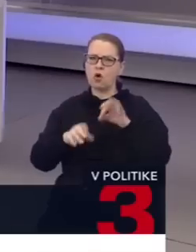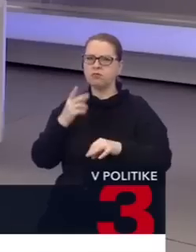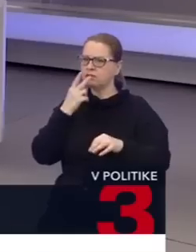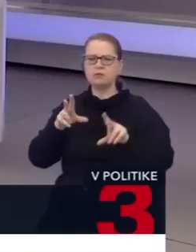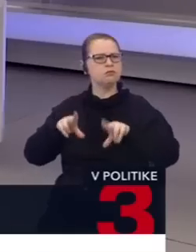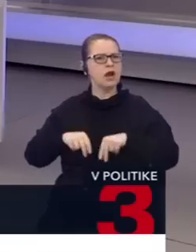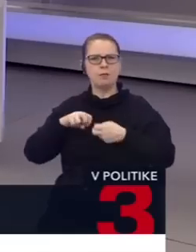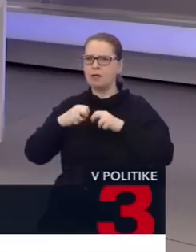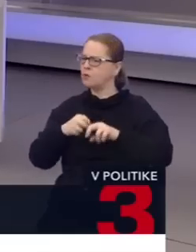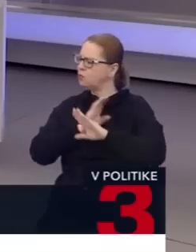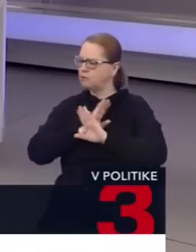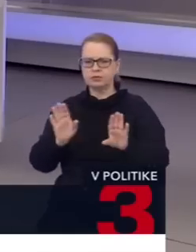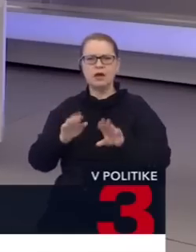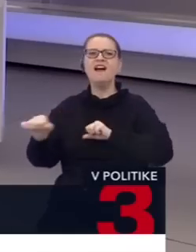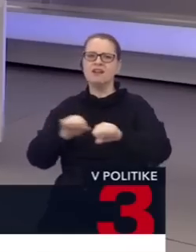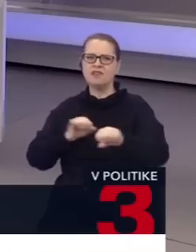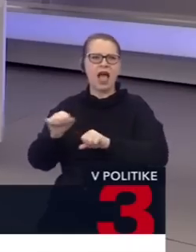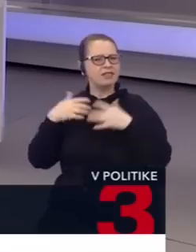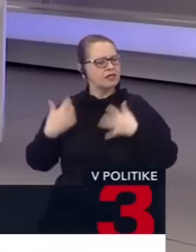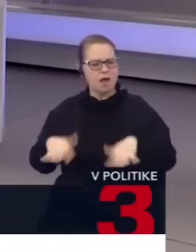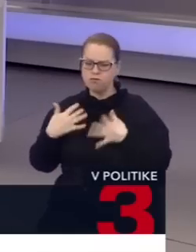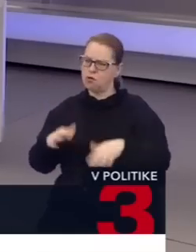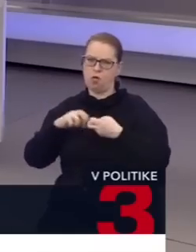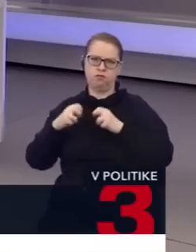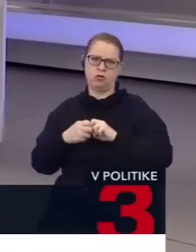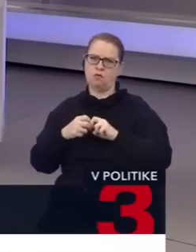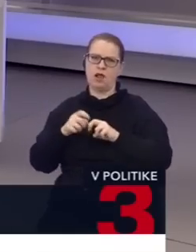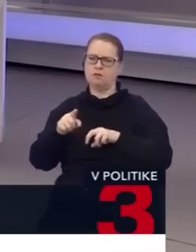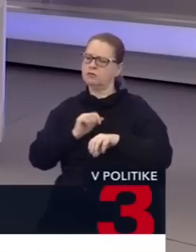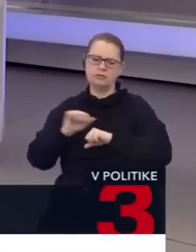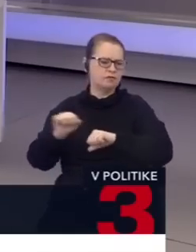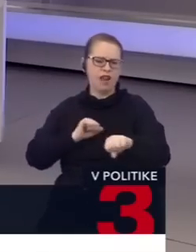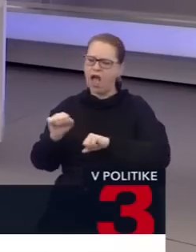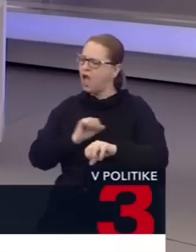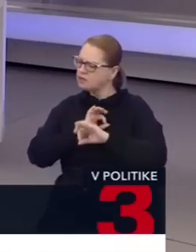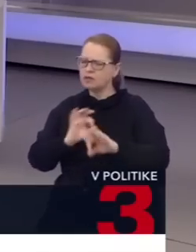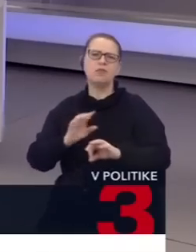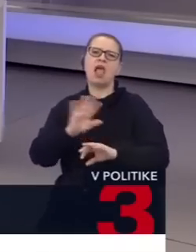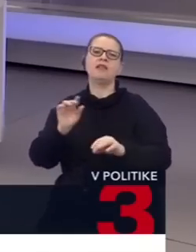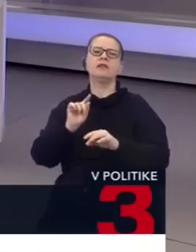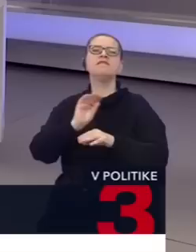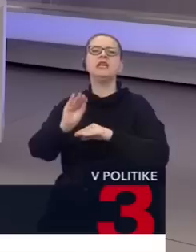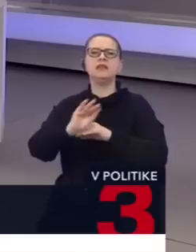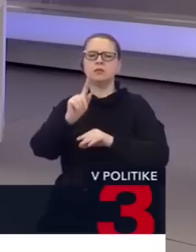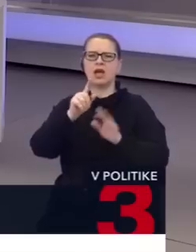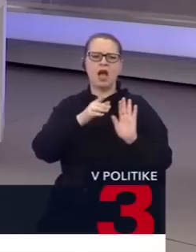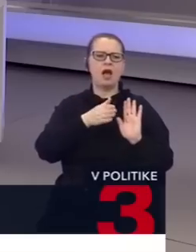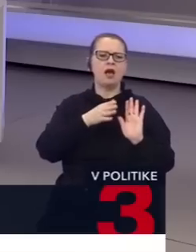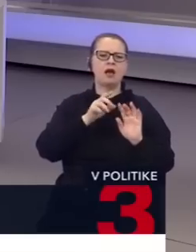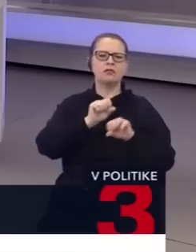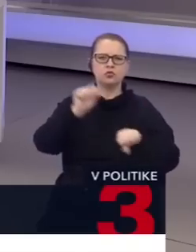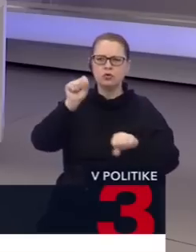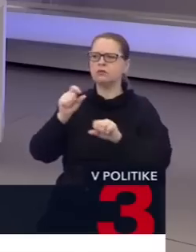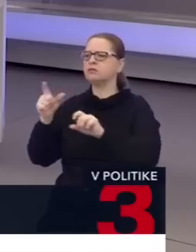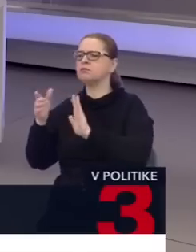Lebo vláda ani nikdy problém nebola. Na vláde sa schválovali s výnimkou teda konfliktu Richarda Sulika s Igorom Matovičom. Na vláde nám